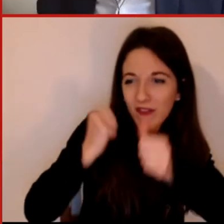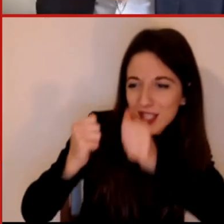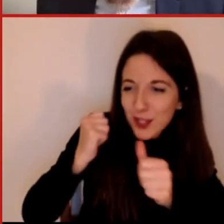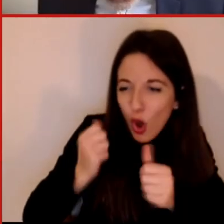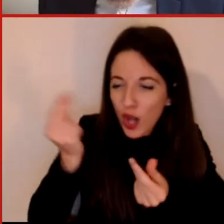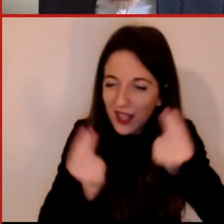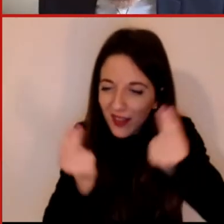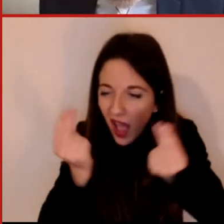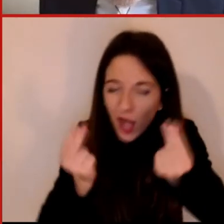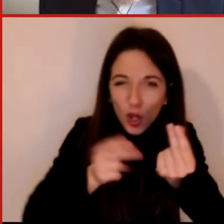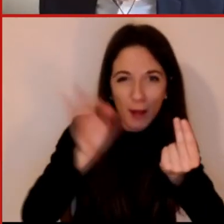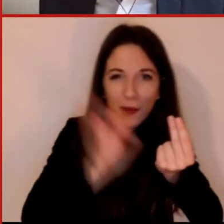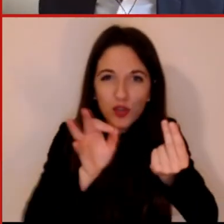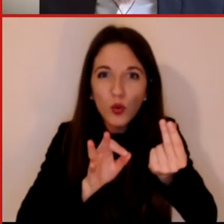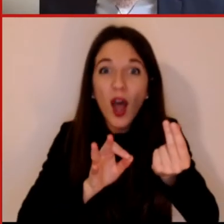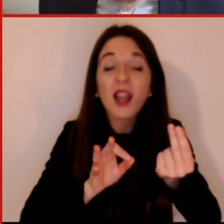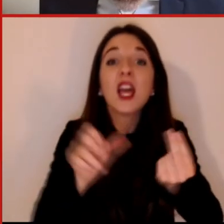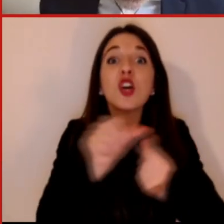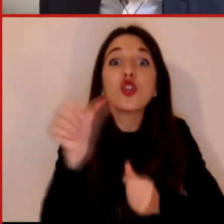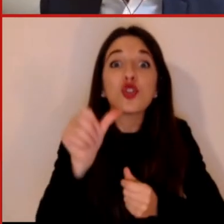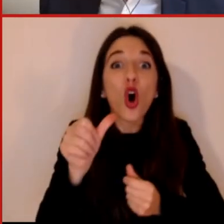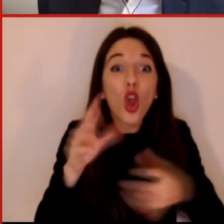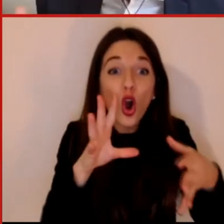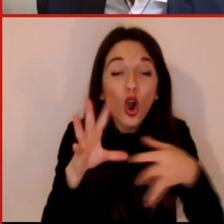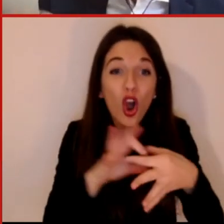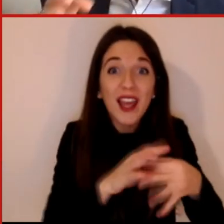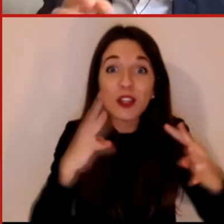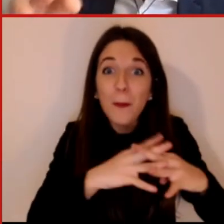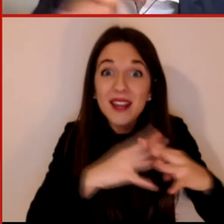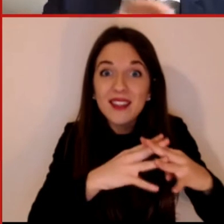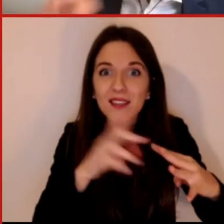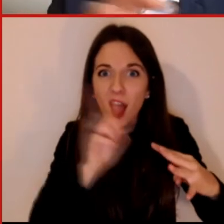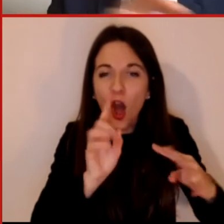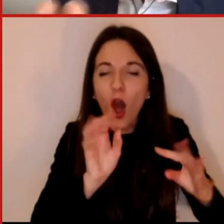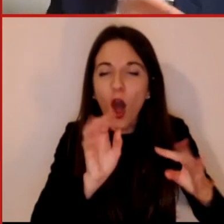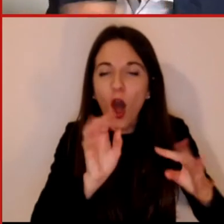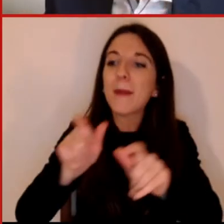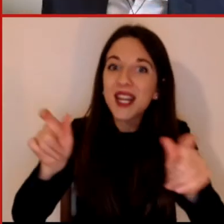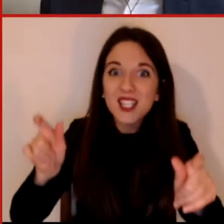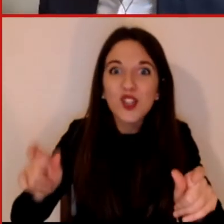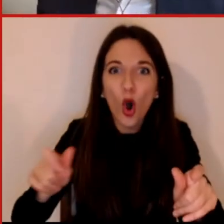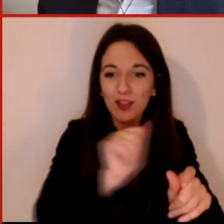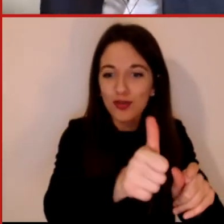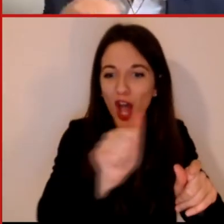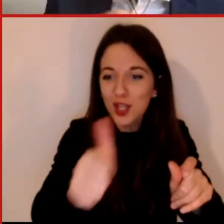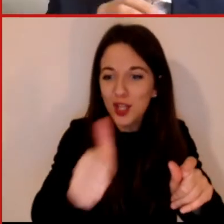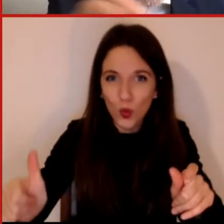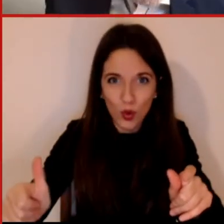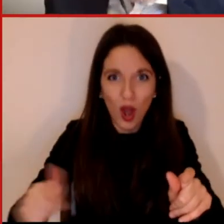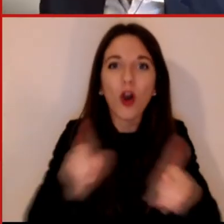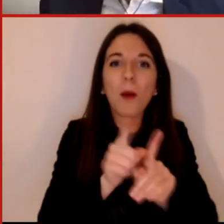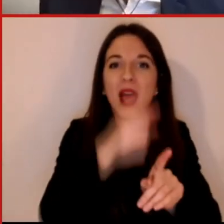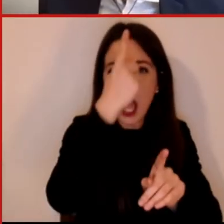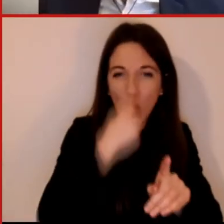addirittura i singoli calciatori, per cui andiamo a vedere qual è il ruolo di ogni giocatore in ogni